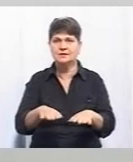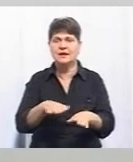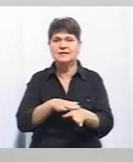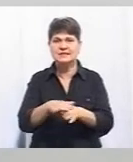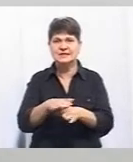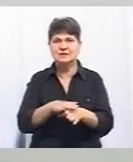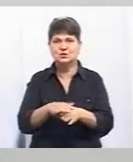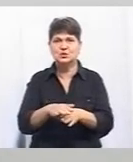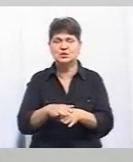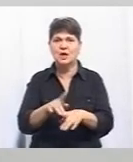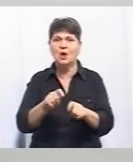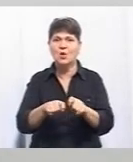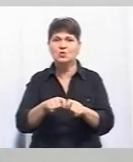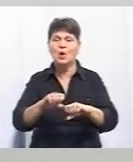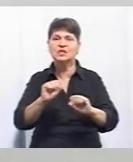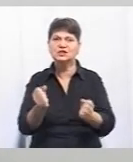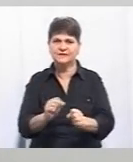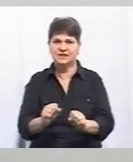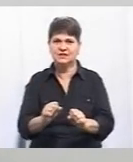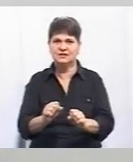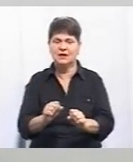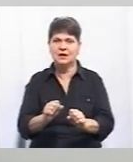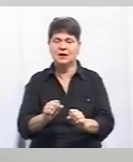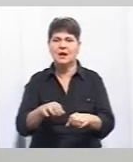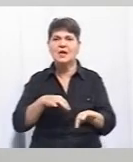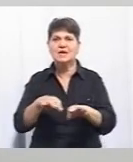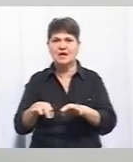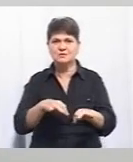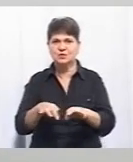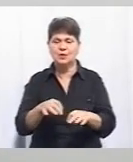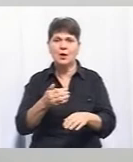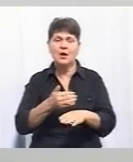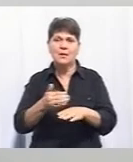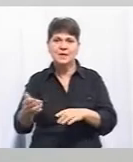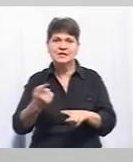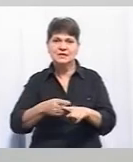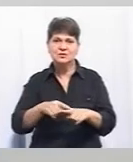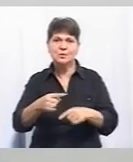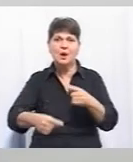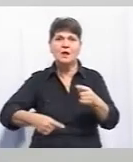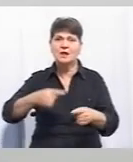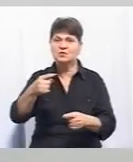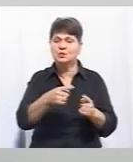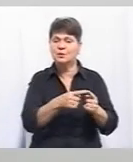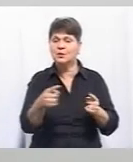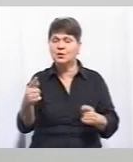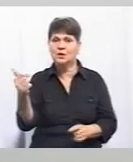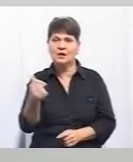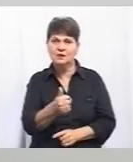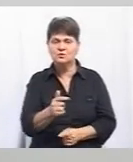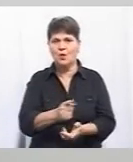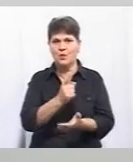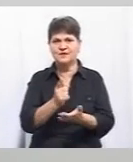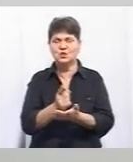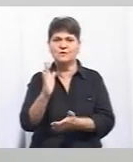здійснюється контроль за швидкістю транспортних засобів. Після цього, я думаю, що протягом наступного тижня це обов